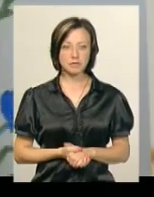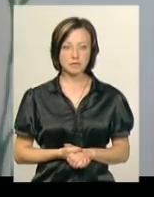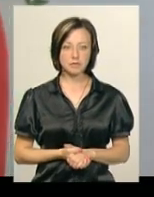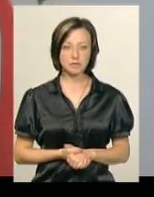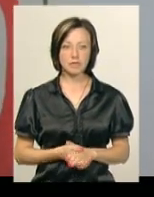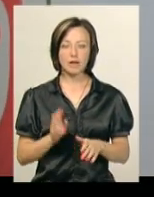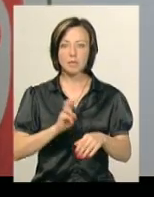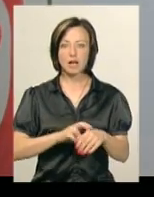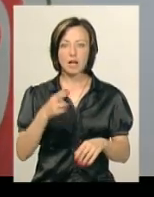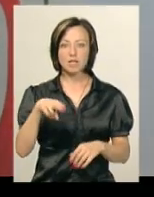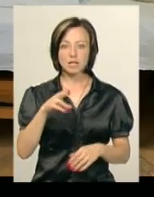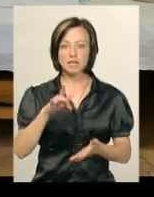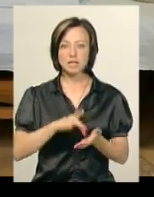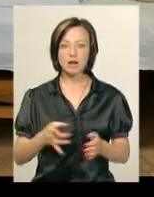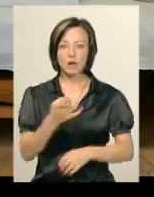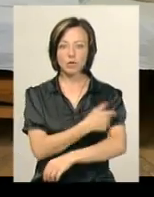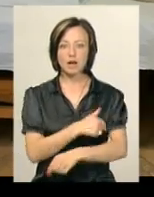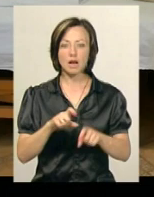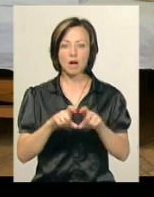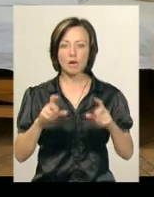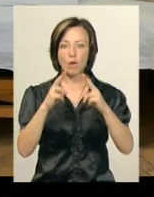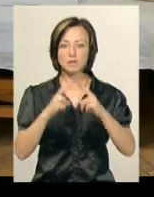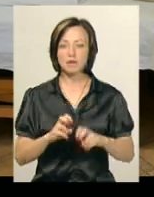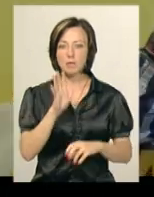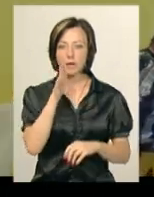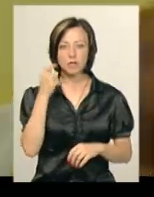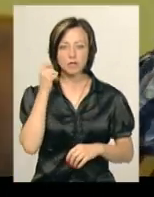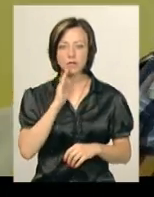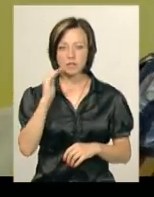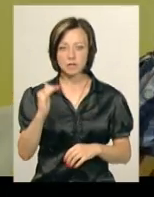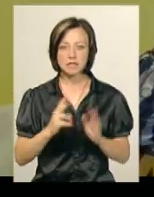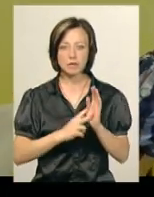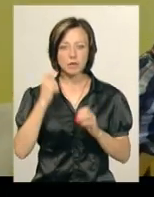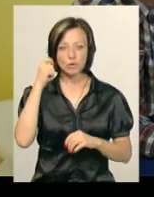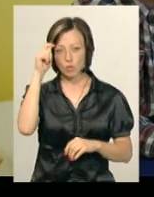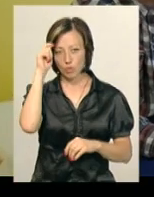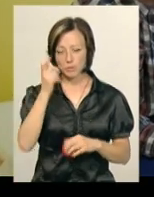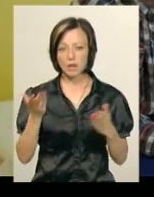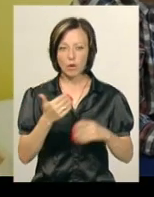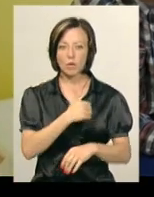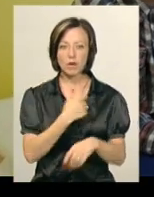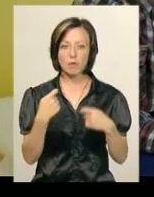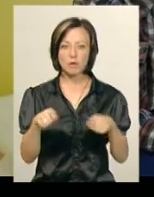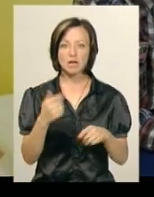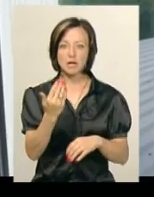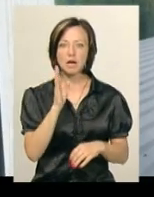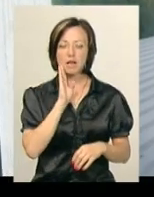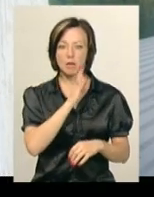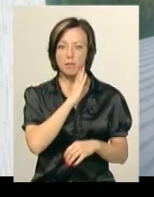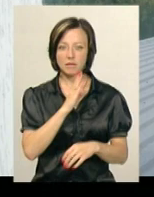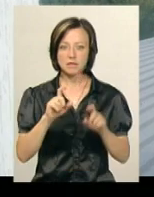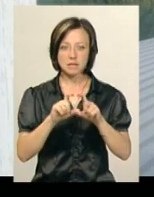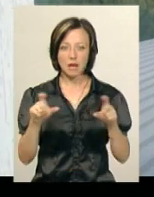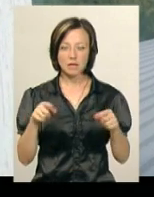Медики Дерожнянської центральної районної лікарні обстежують 5-річну дівчинку та 7-річного хлопчика, яких хотіла продати їхня мати. У